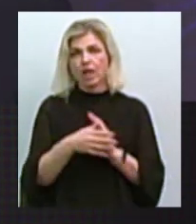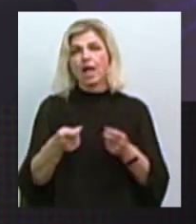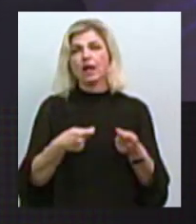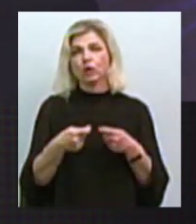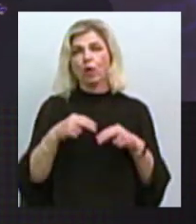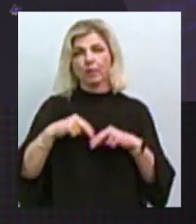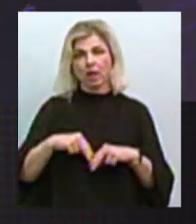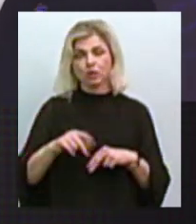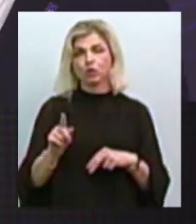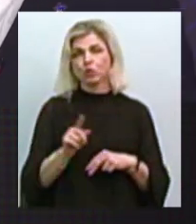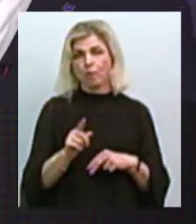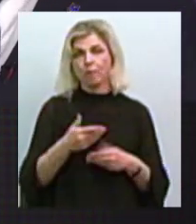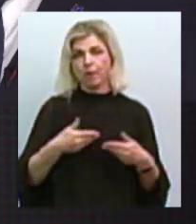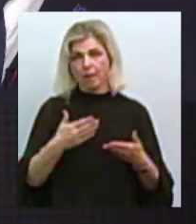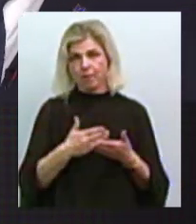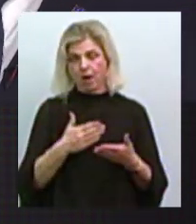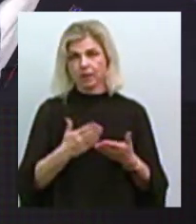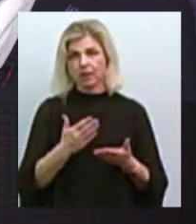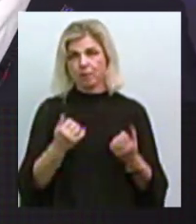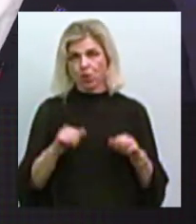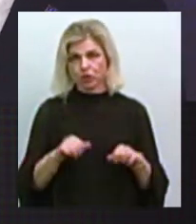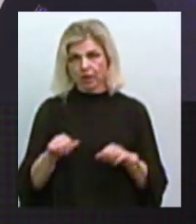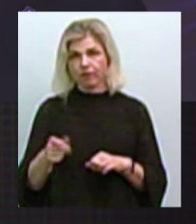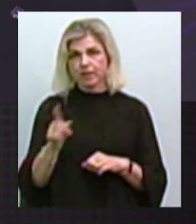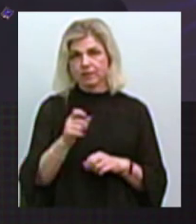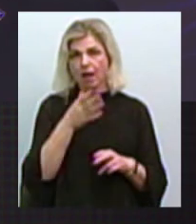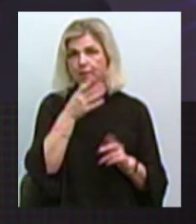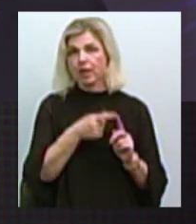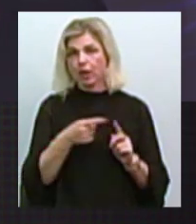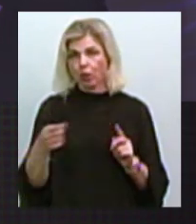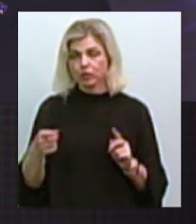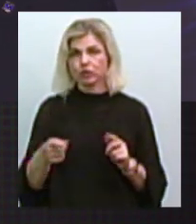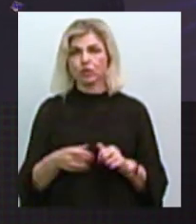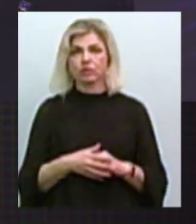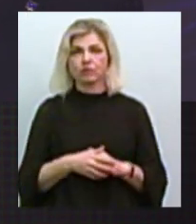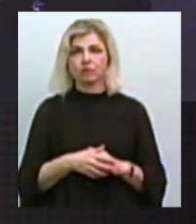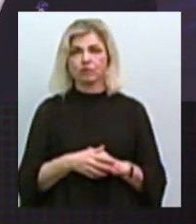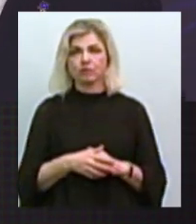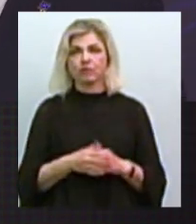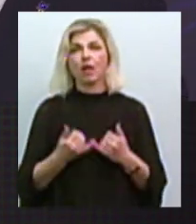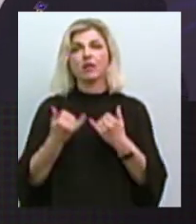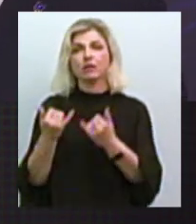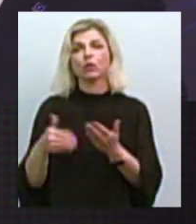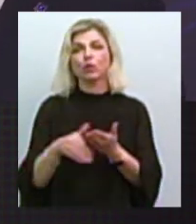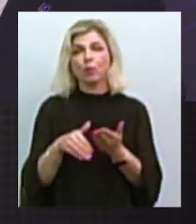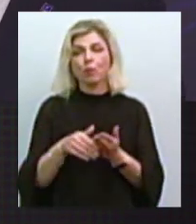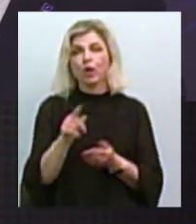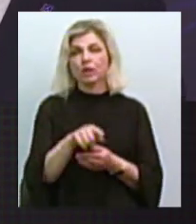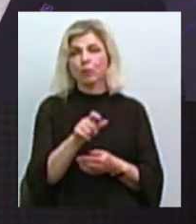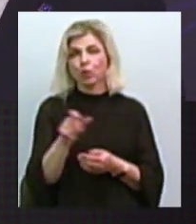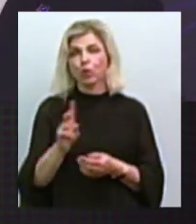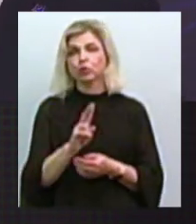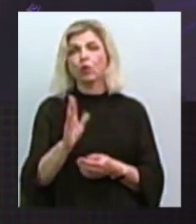праці, для того, щоб ми мали на сьогодні можливість за той певен період часу надати допомогу тим людям, які в